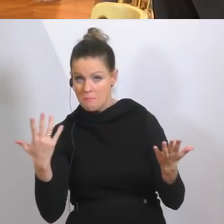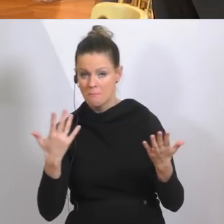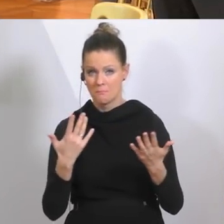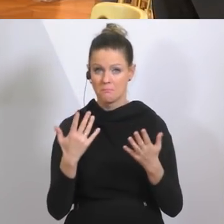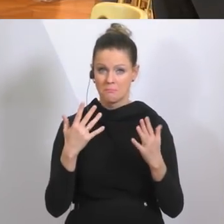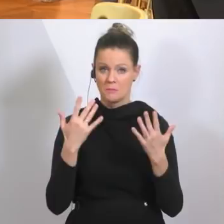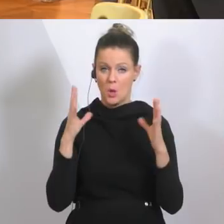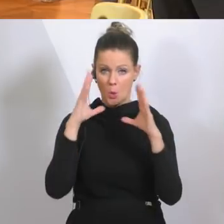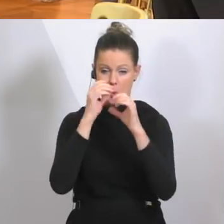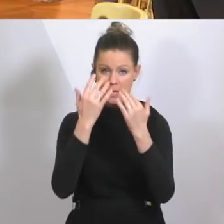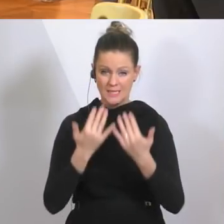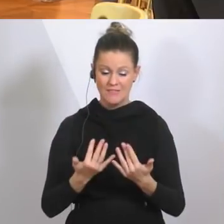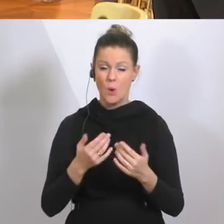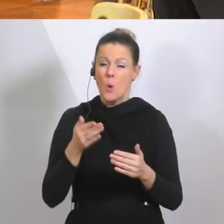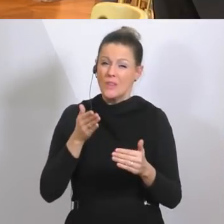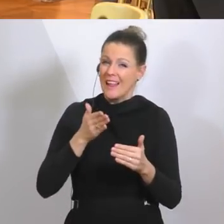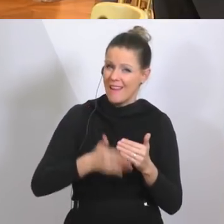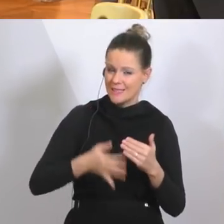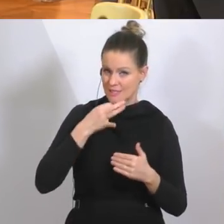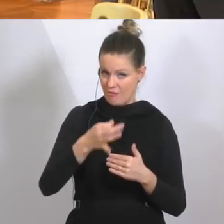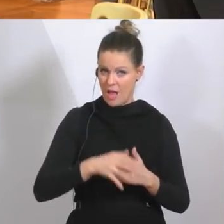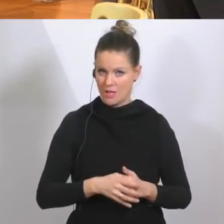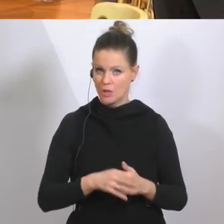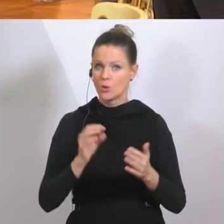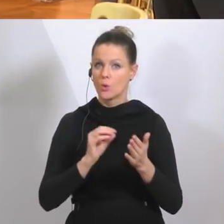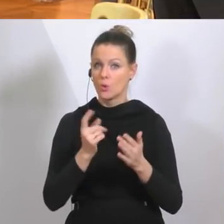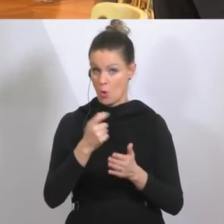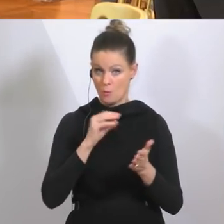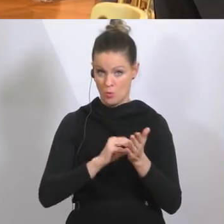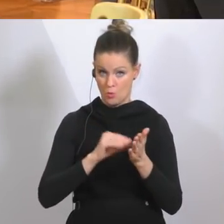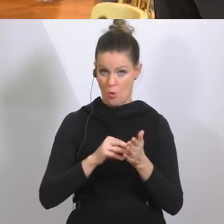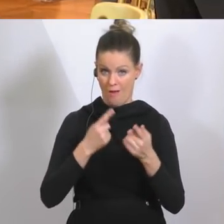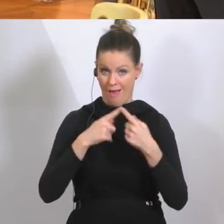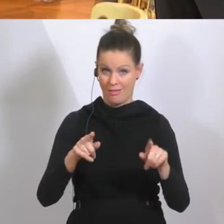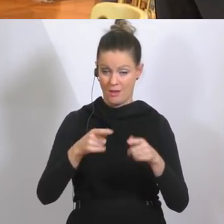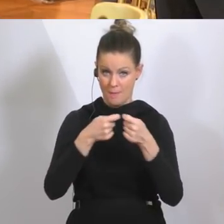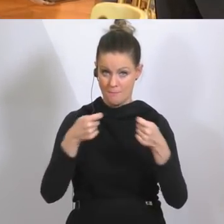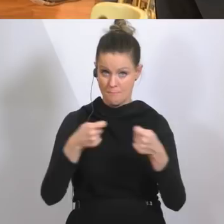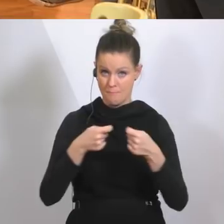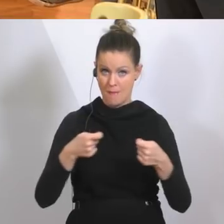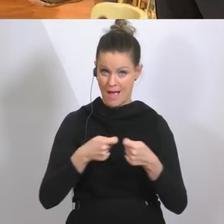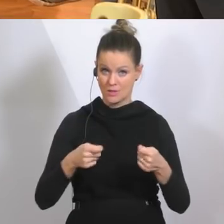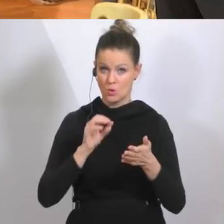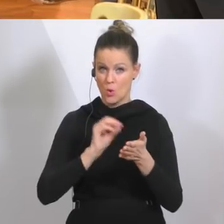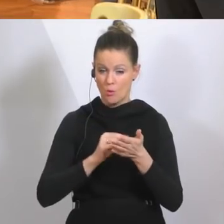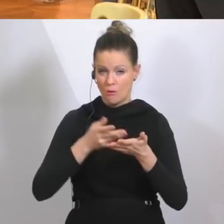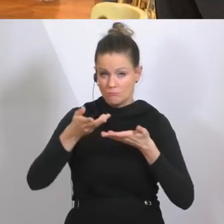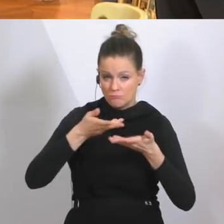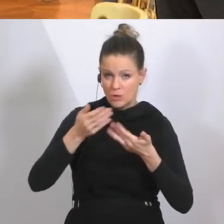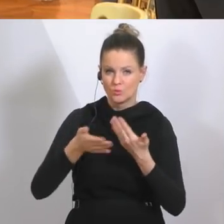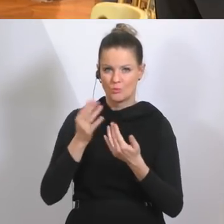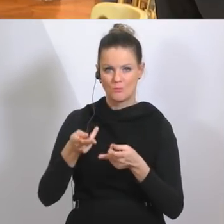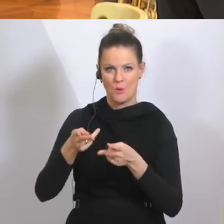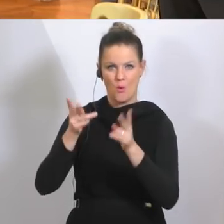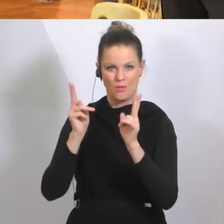Dunkelziffer? Und vielleicht eine allerletzte Frage. Sind weitere Maßnahmen geplant im Gespräch? Sind die Hotels,